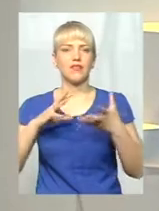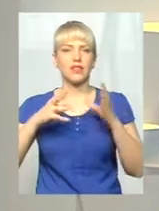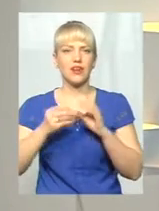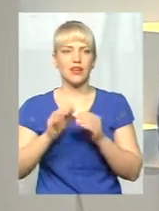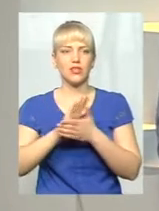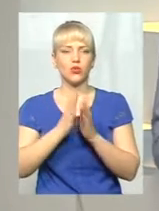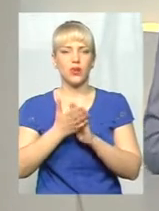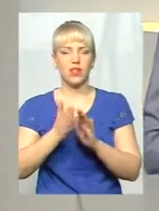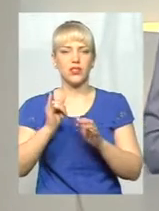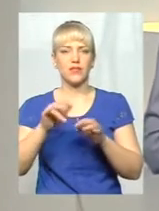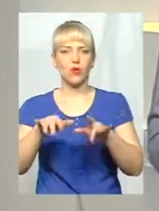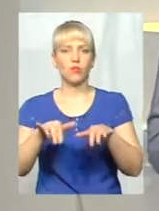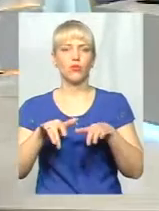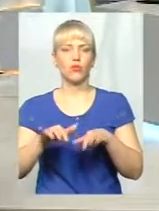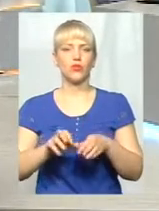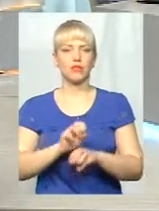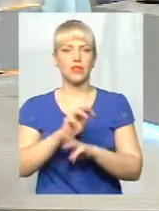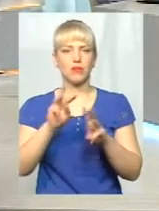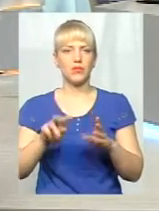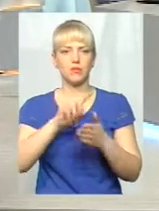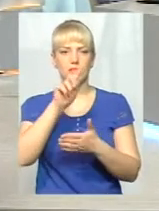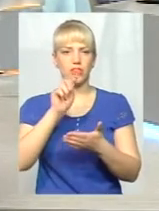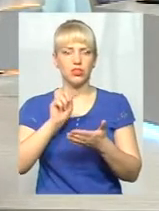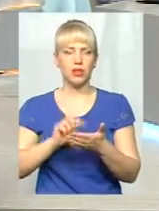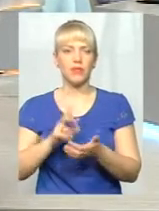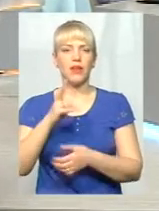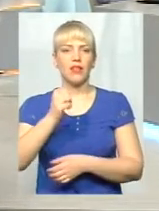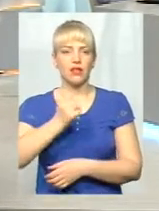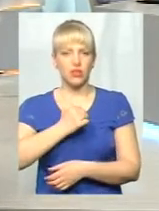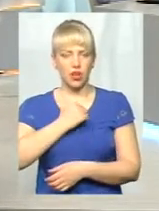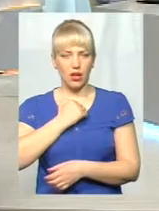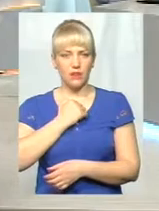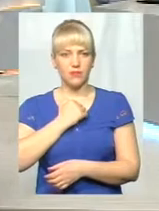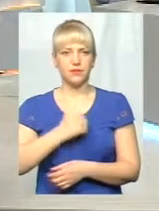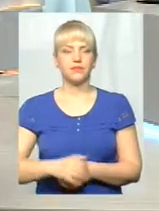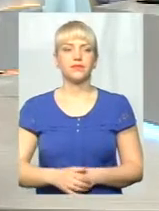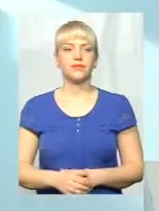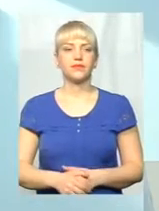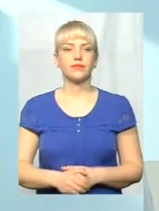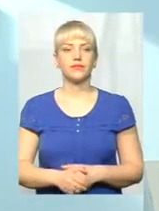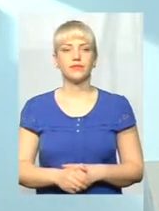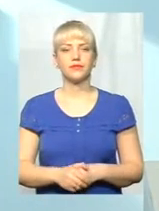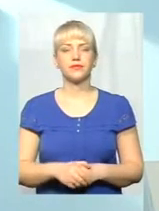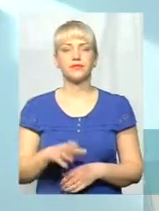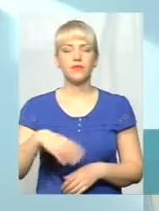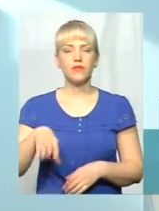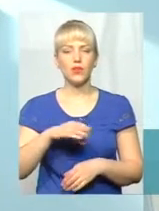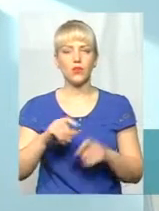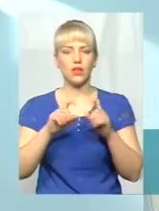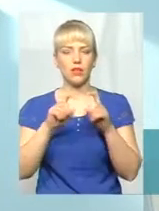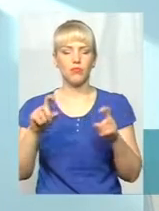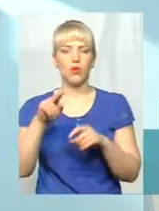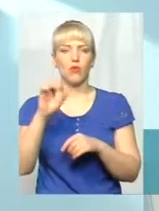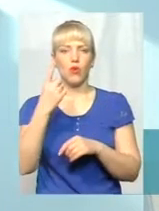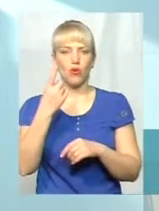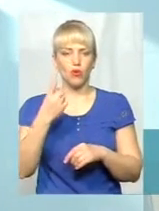от і в центрах, і в амбулаторіях повністі? Ну, на жаль, на жаль, у всіх амбулаторіях є по одному комп